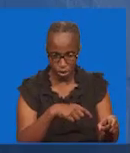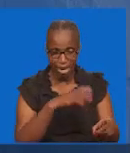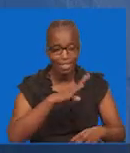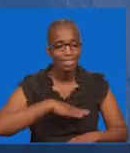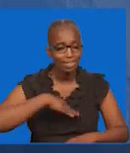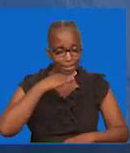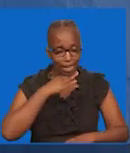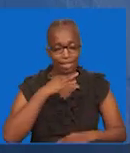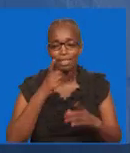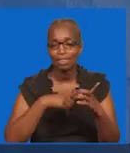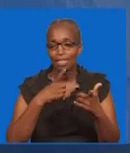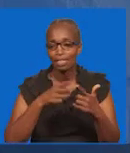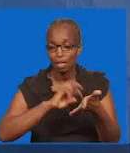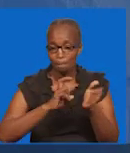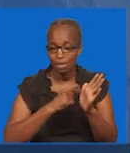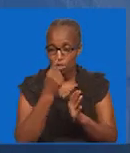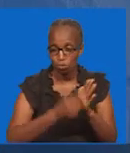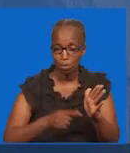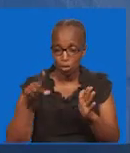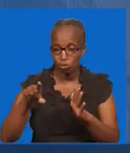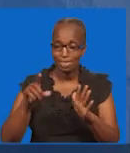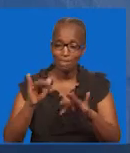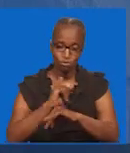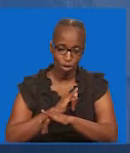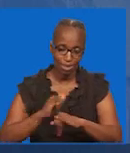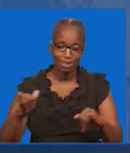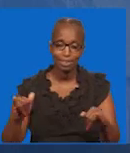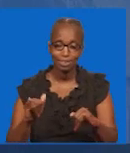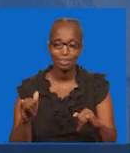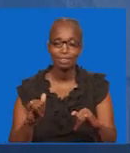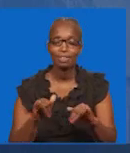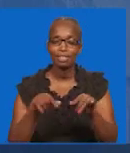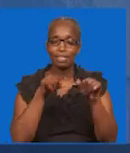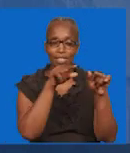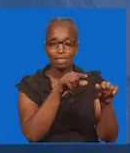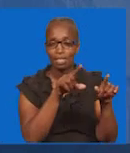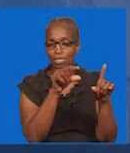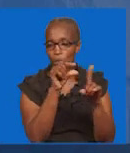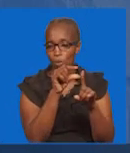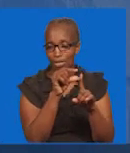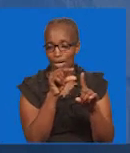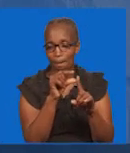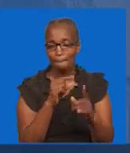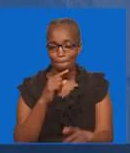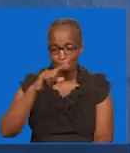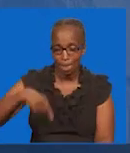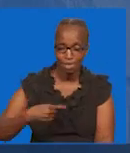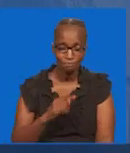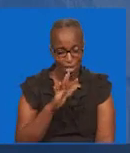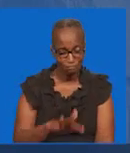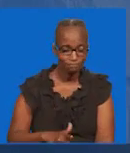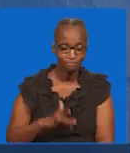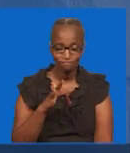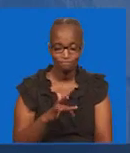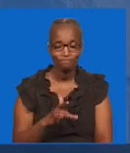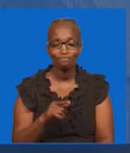Umechiyokoa Mutanzamaji wangu Asubu ya leo Ilo neno Hata mimi Ninasikia Kama mtunishu wa mungu